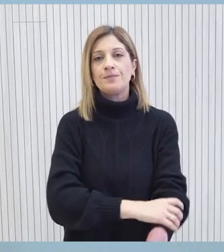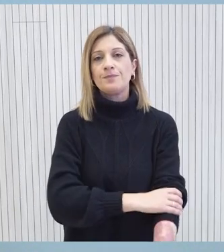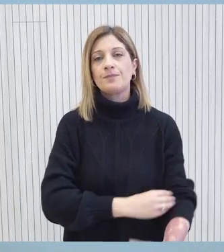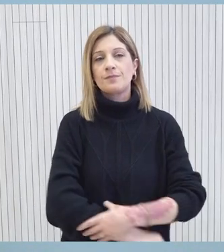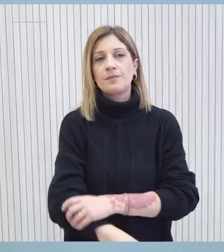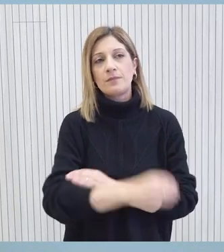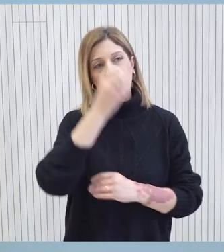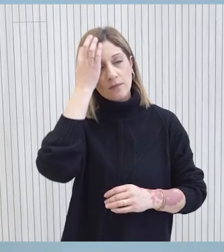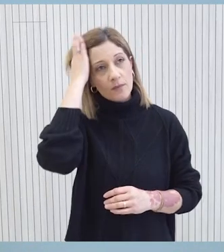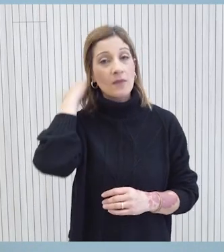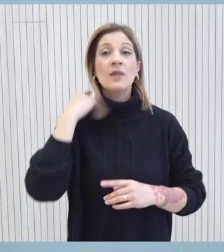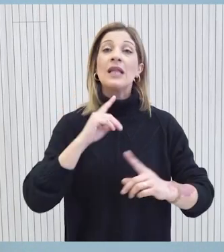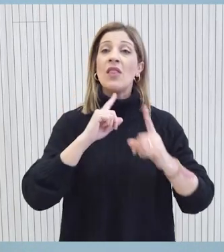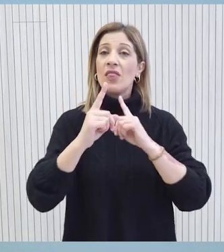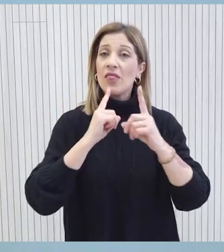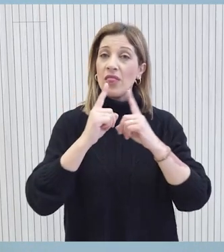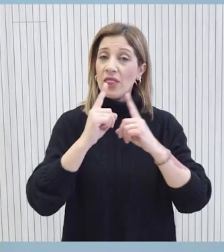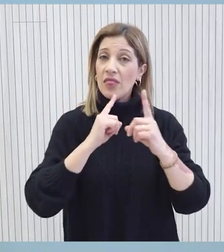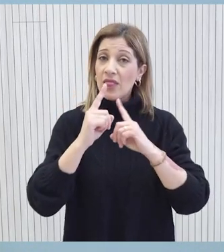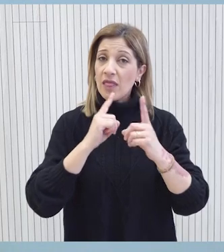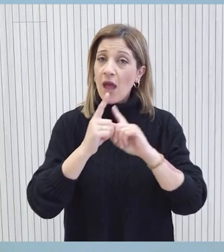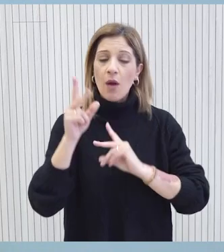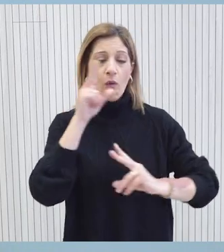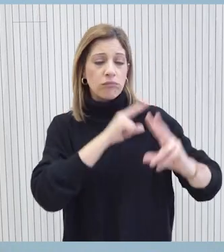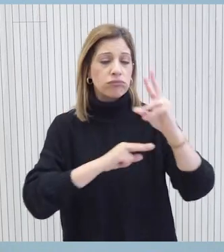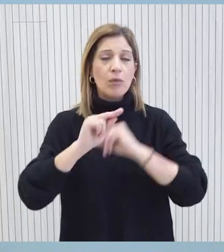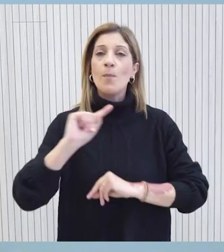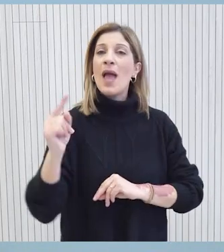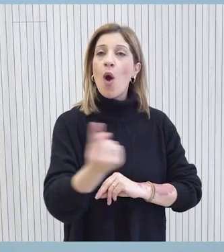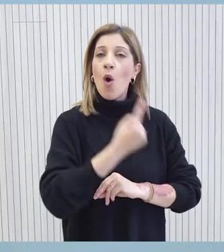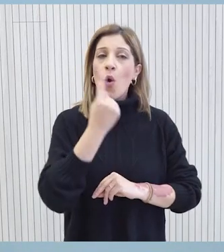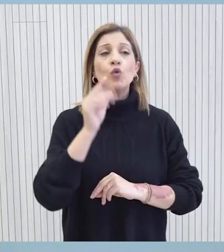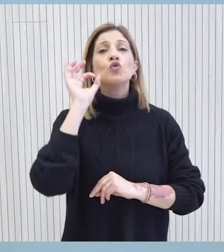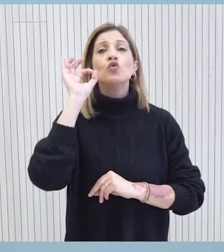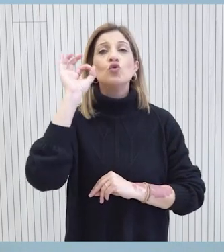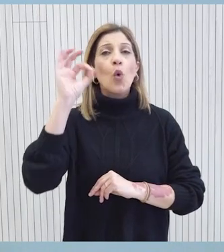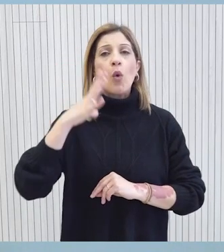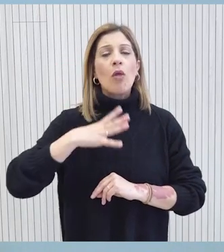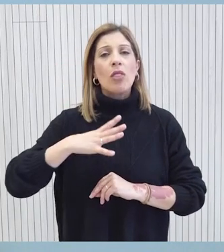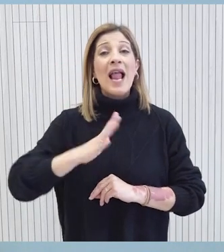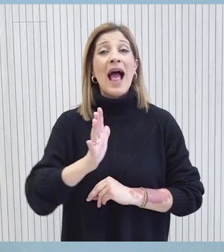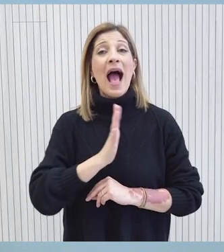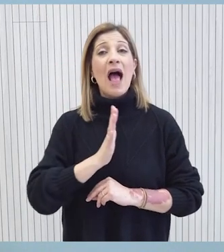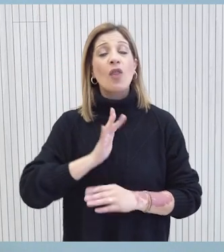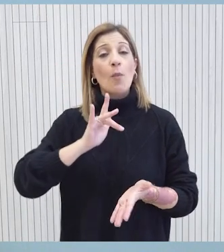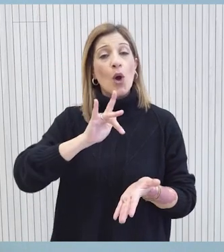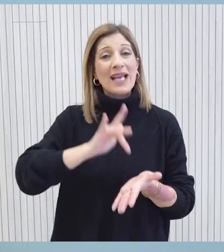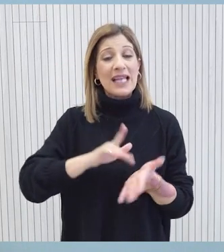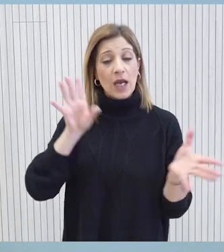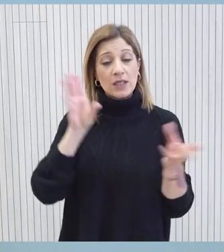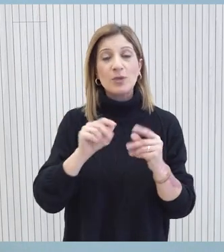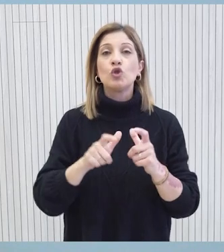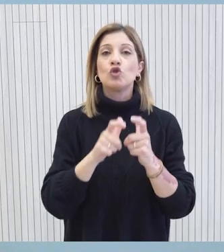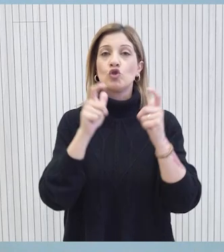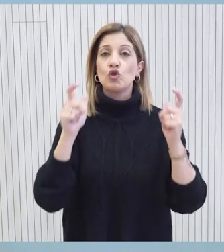Μέσα από τον διάλογο και την διαβούλευση με όλους τους εμπλεκόμενους φορείς και με στόχο τη μετάβαση σε ένα σύγχρονο ανθρωποκεντρικό και συμπεριληπτικό